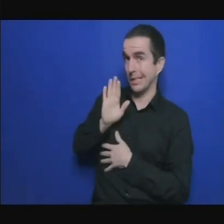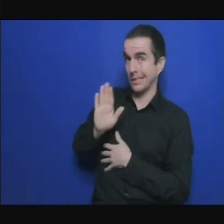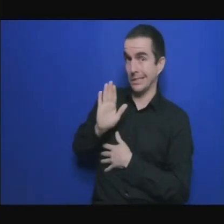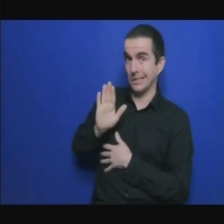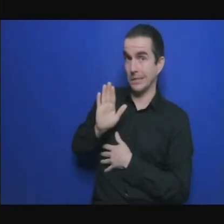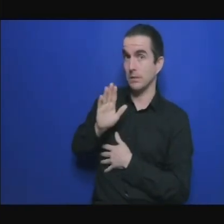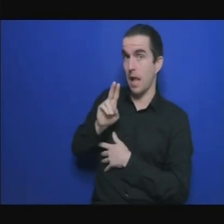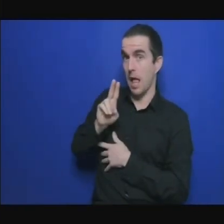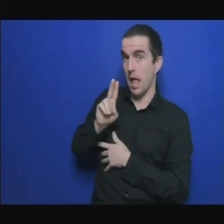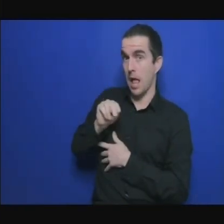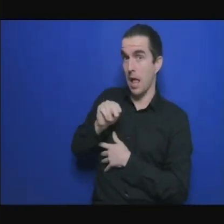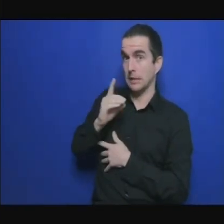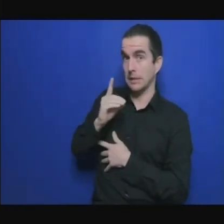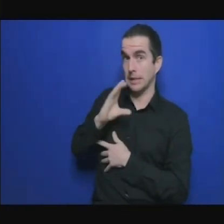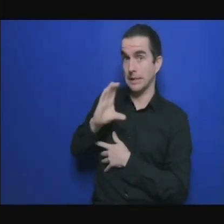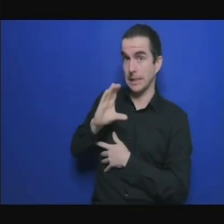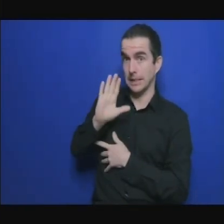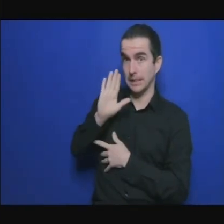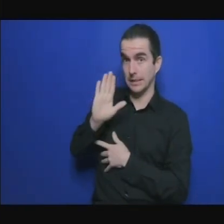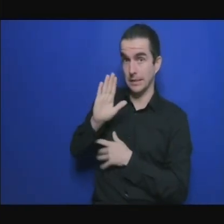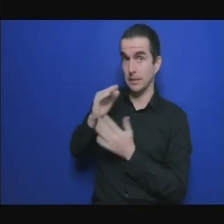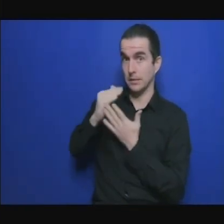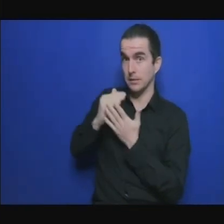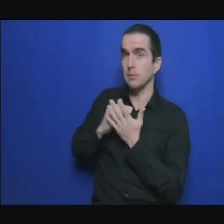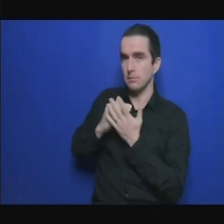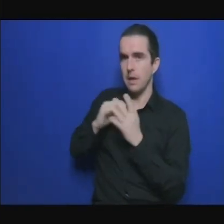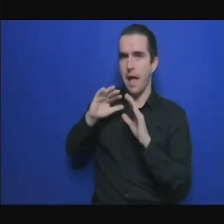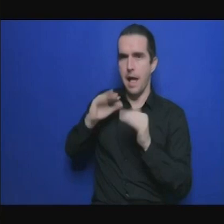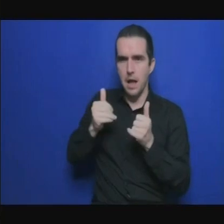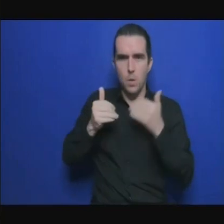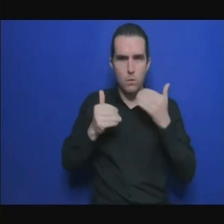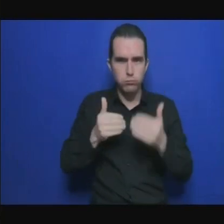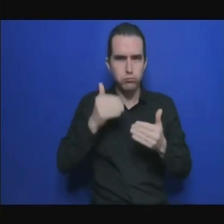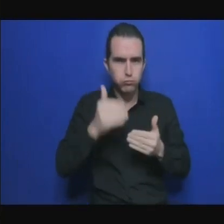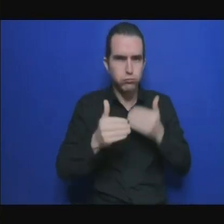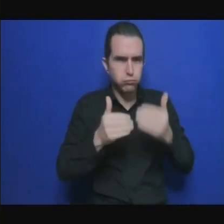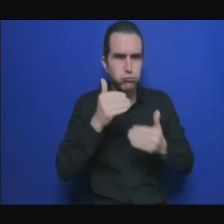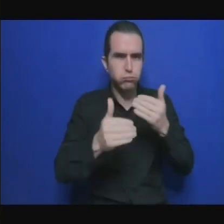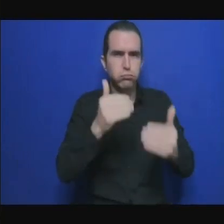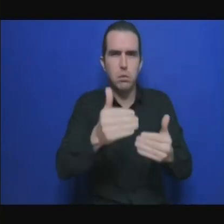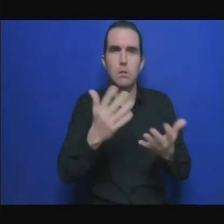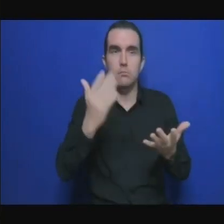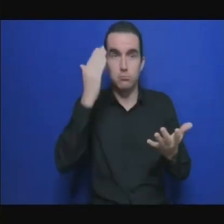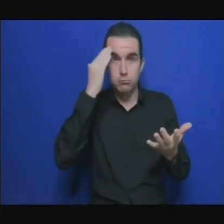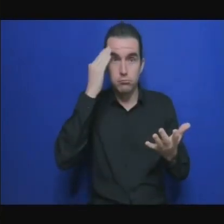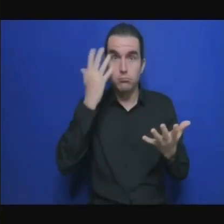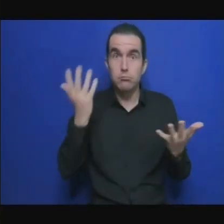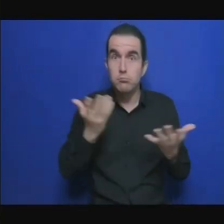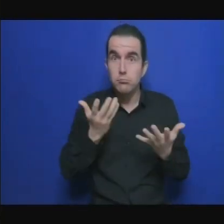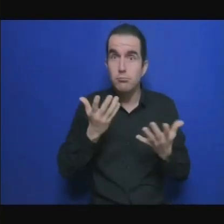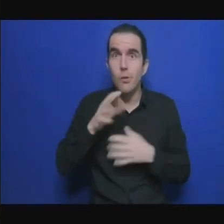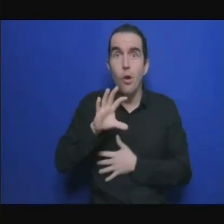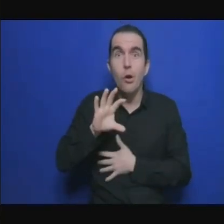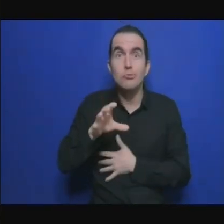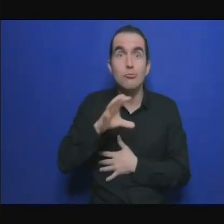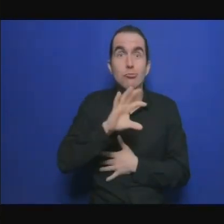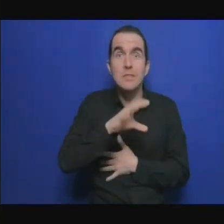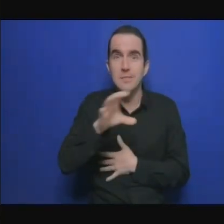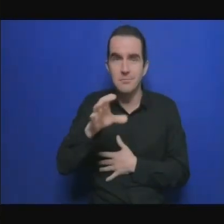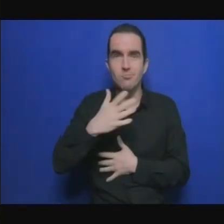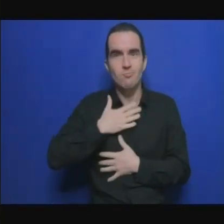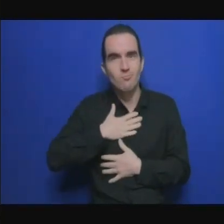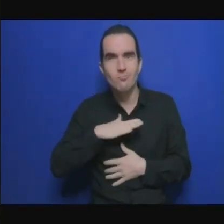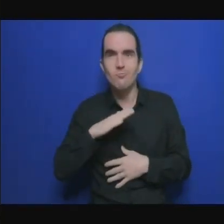un pays souhaite élaborer développer des projets et mettre en oeuvre la contribution déterminée au niveau national pour avoir